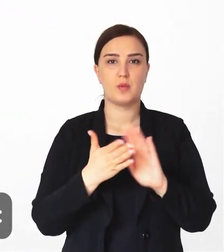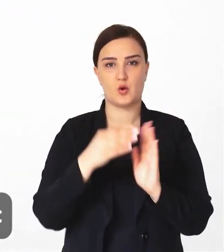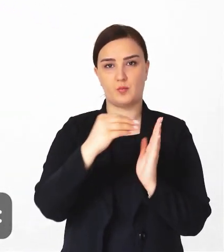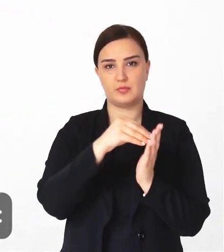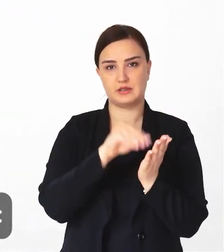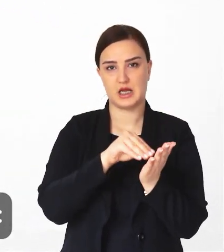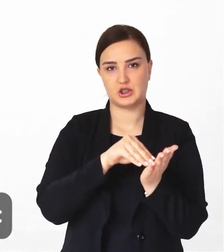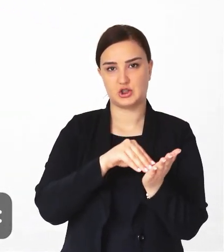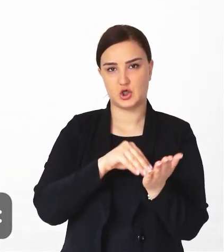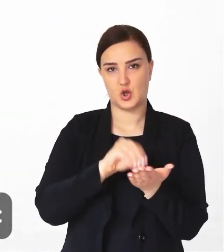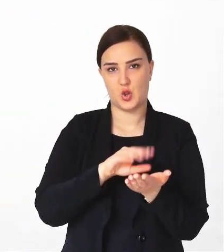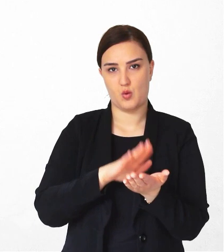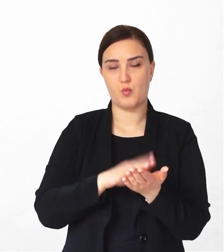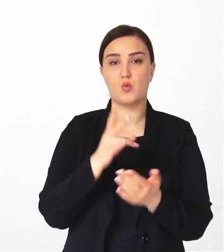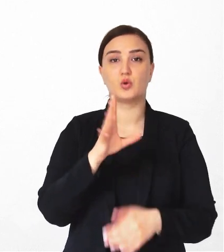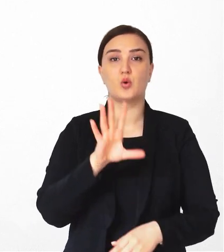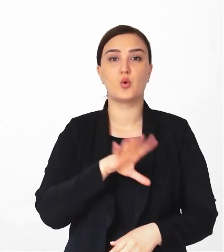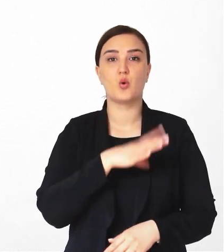əşyaların olmasına çalışın.